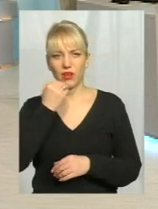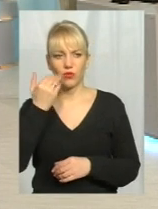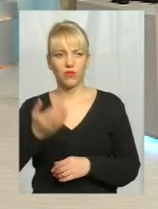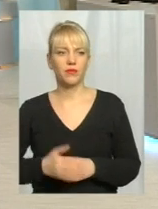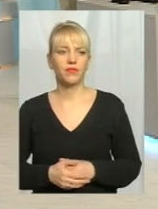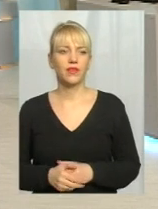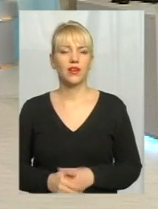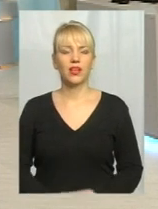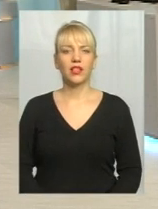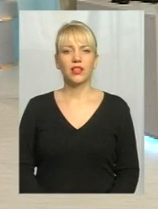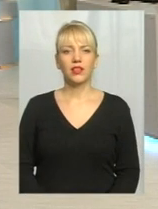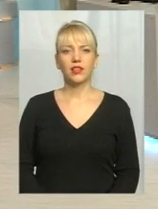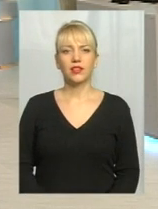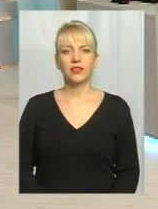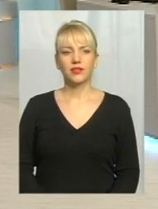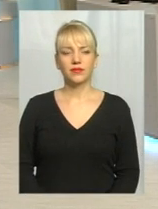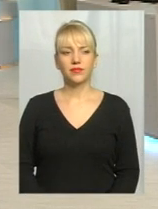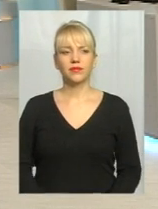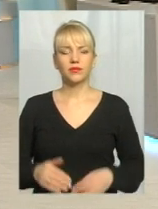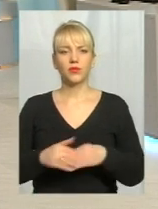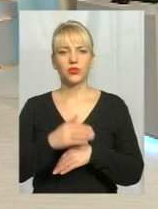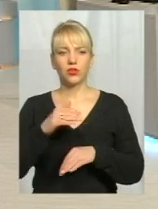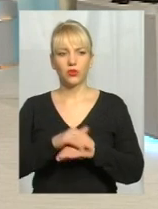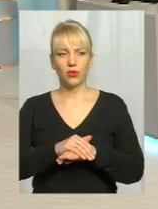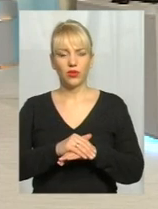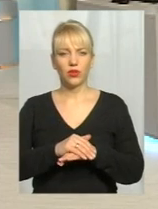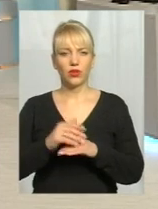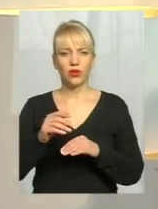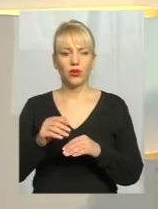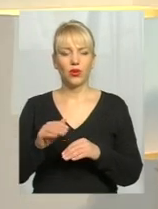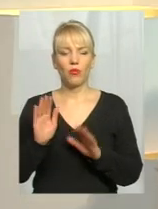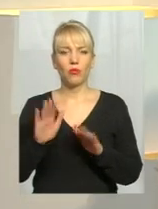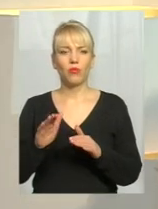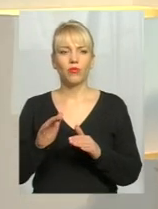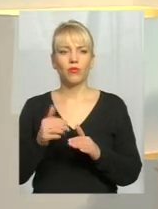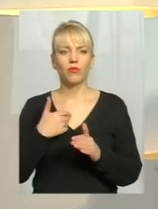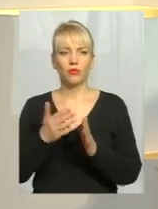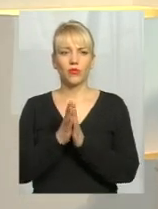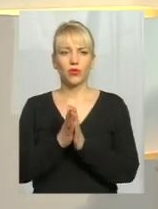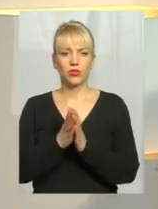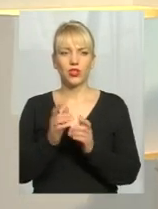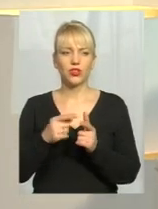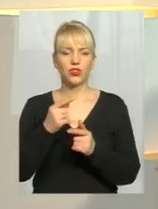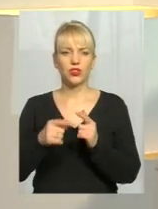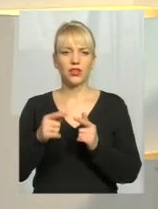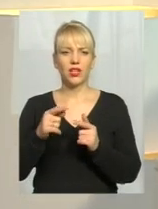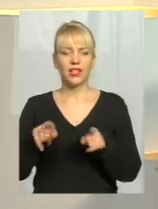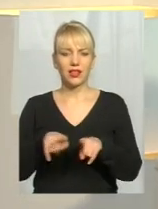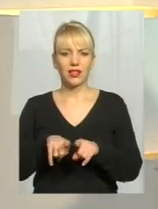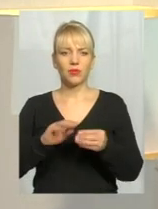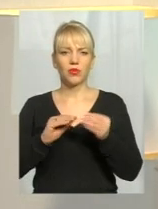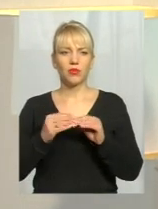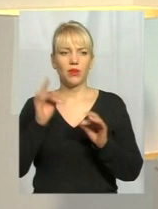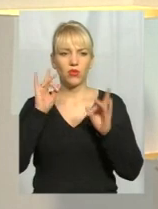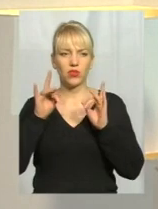Щасливенько. До побачення. Будьте добрі. Пані Тетяно, чи подібні проблеми, озвучені на завершення